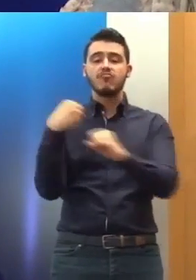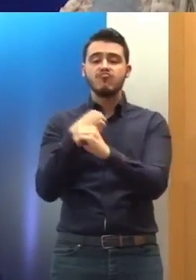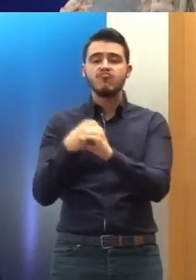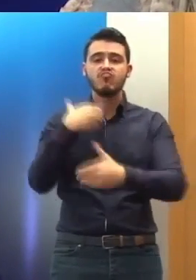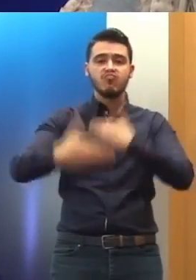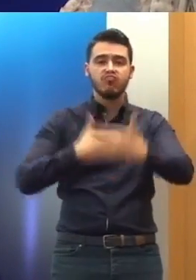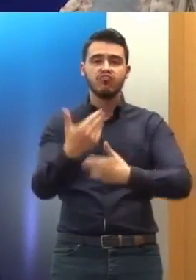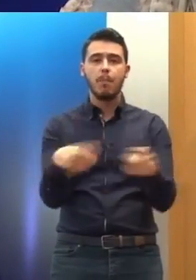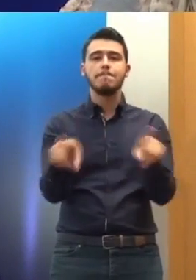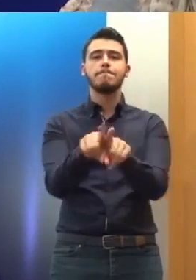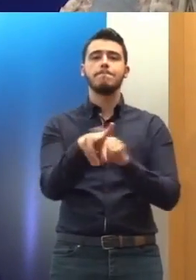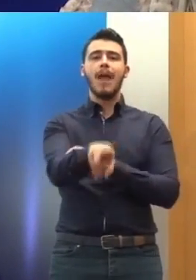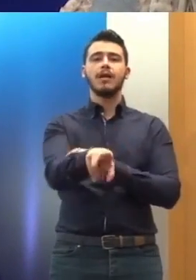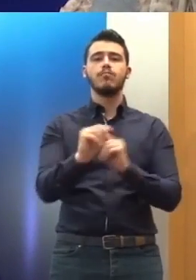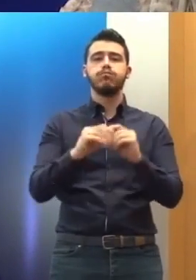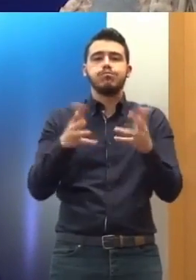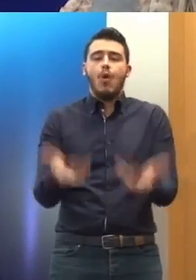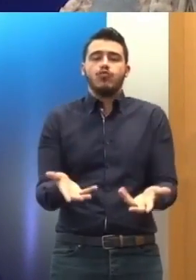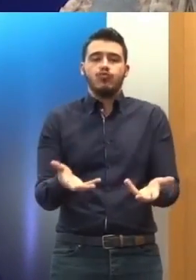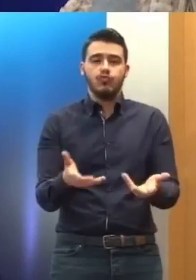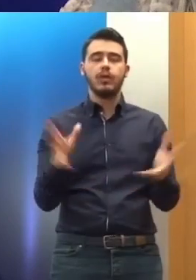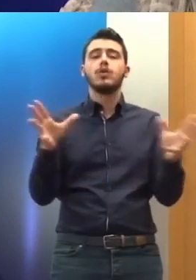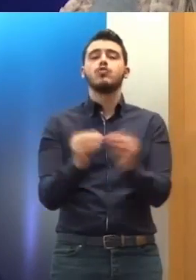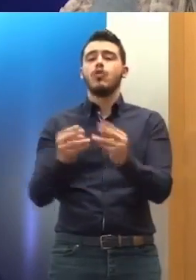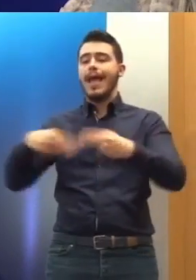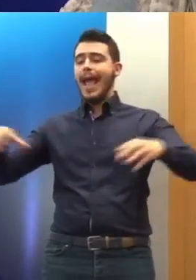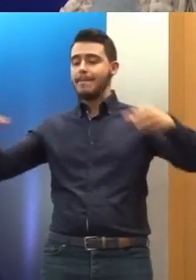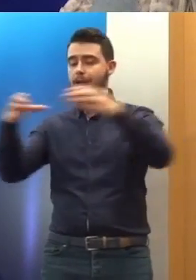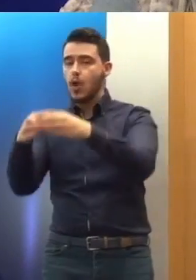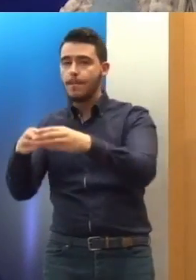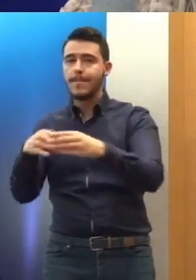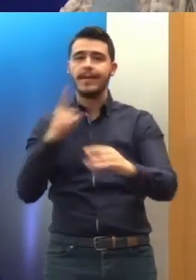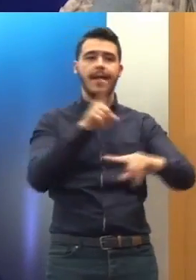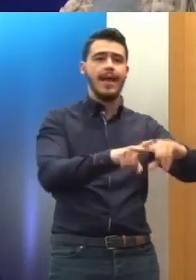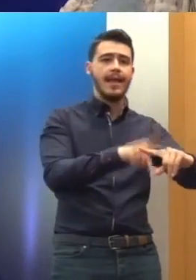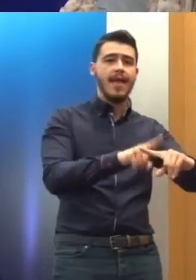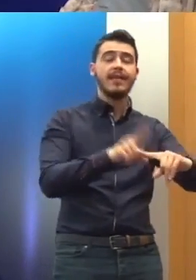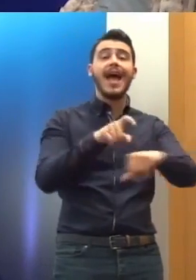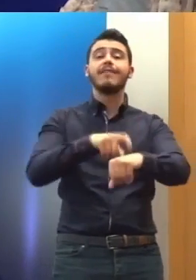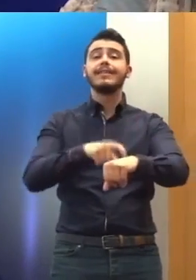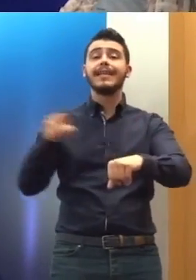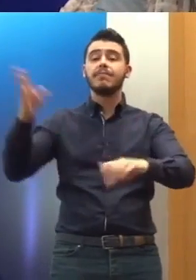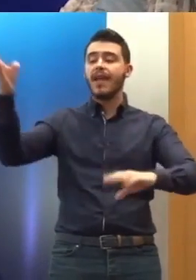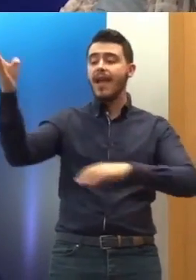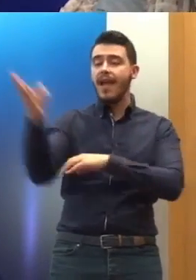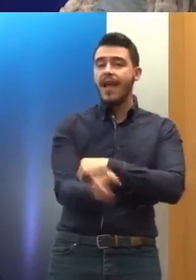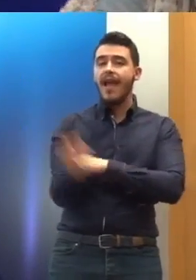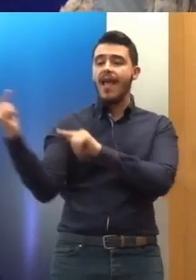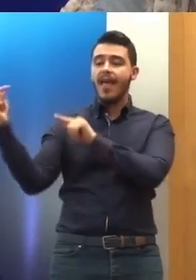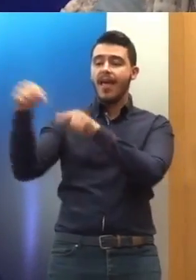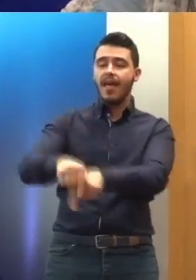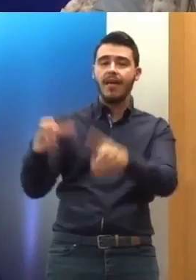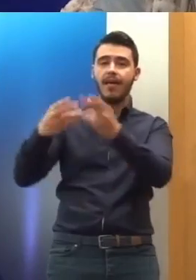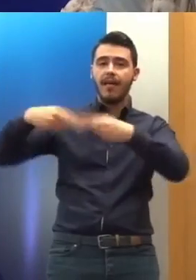το κομμάτι της συνεργασίας με την Επιτροπή κατά τη διάρκεια της επίσκεψης. Όταν, δηλαδή, είναι εδώ η Επιτροπή,